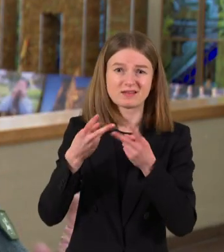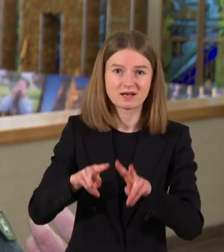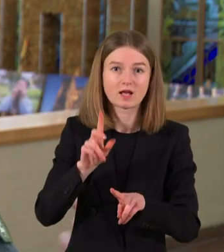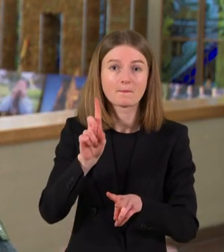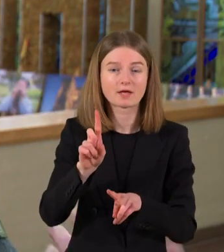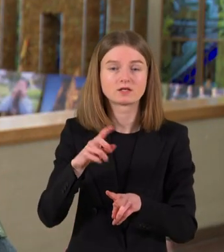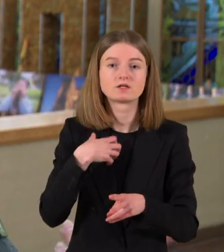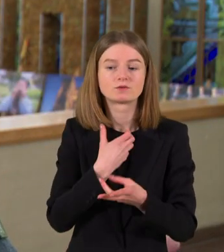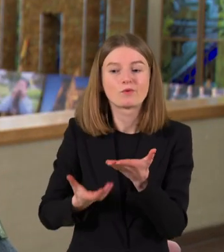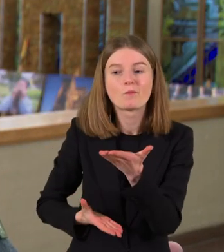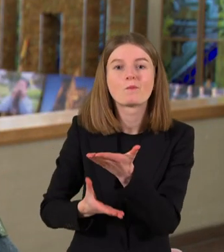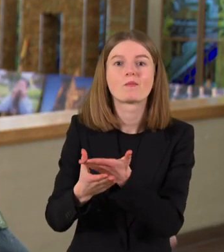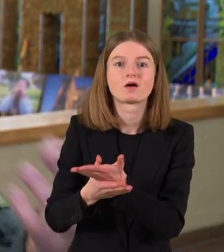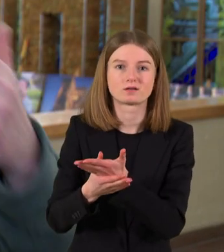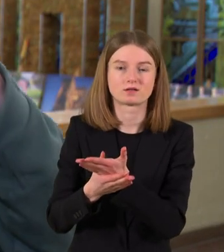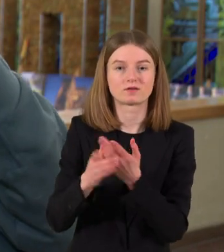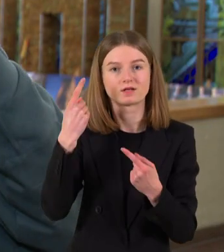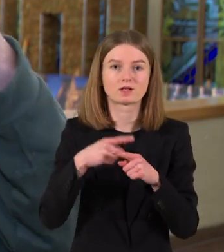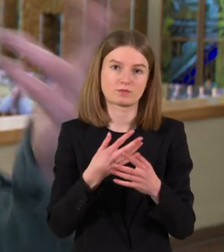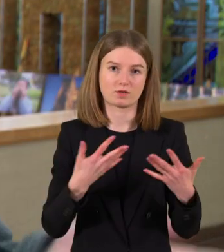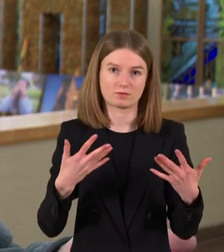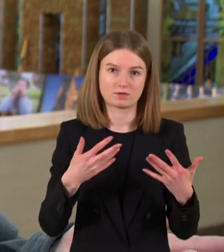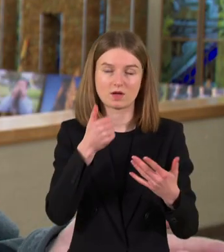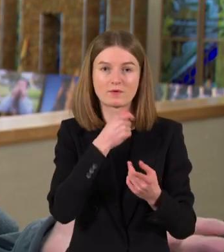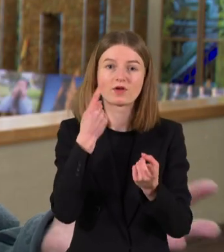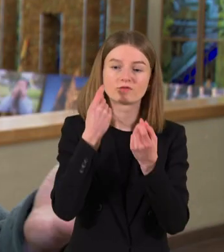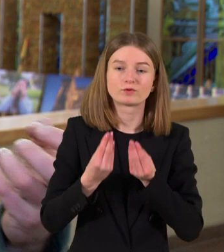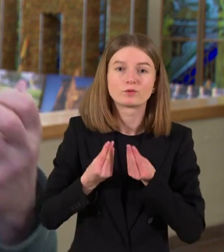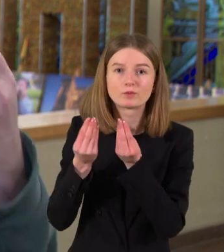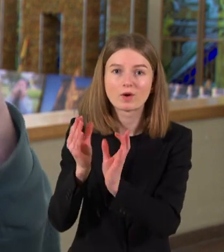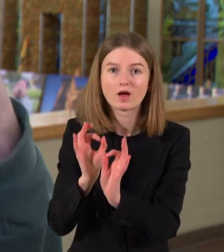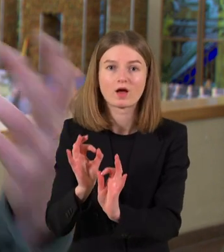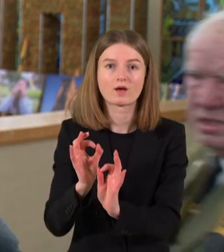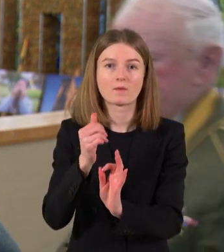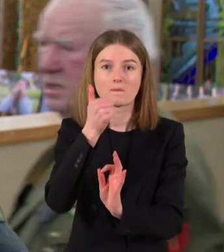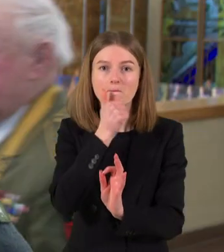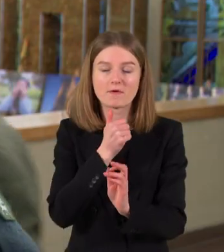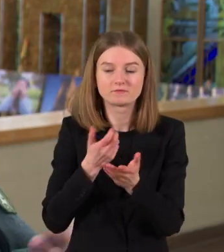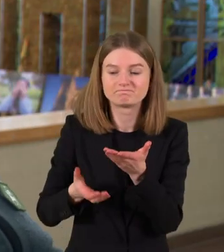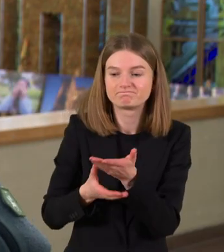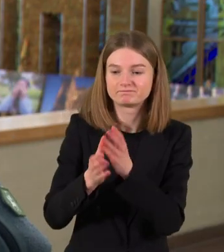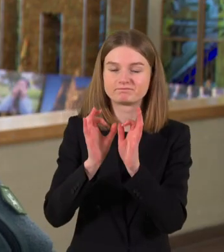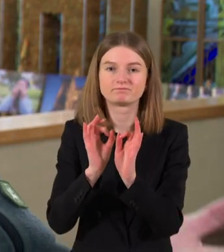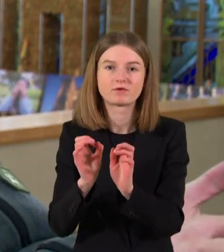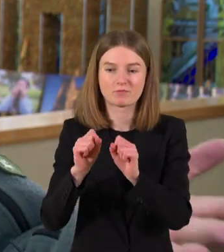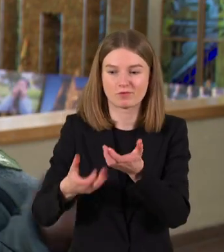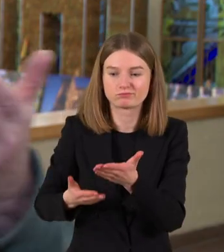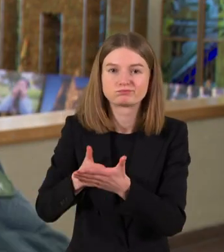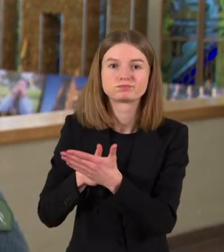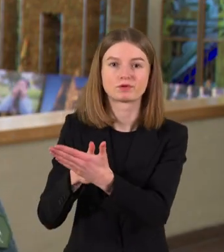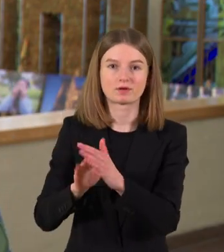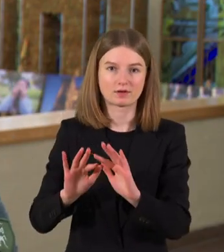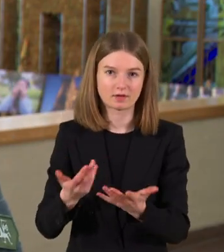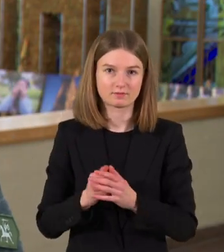Bet tiem reikia pagalbos kitomis priemonomis. Tiesiog su informacijai apie kaip galima suefektyvintą pagalbą, tą paramą. Kaip